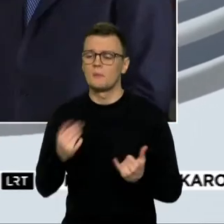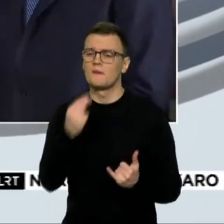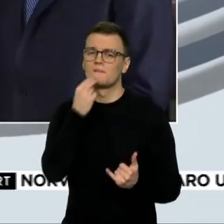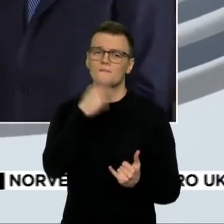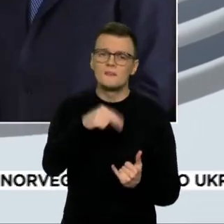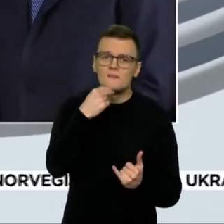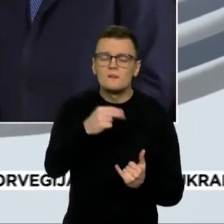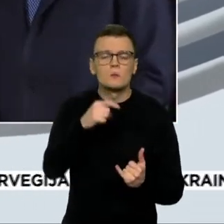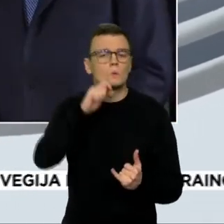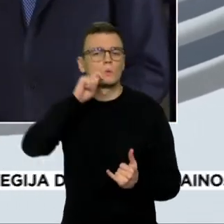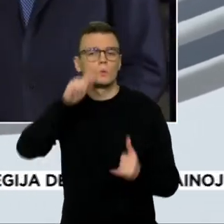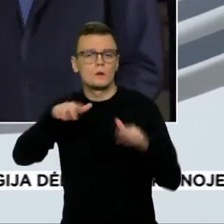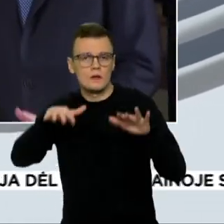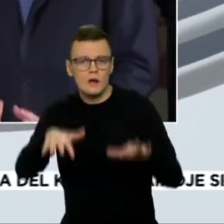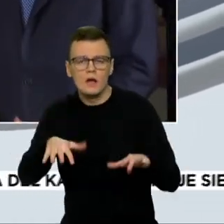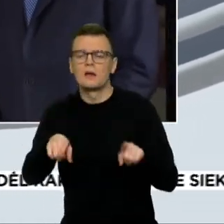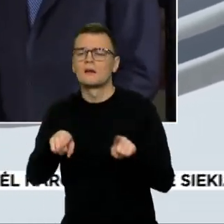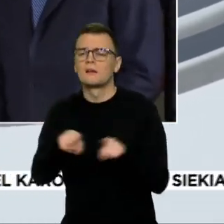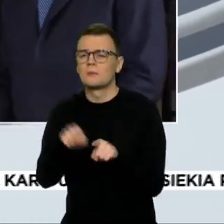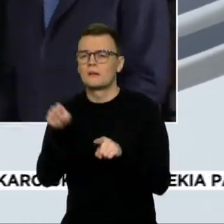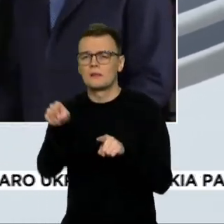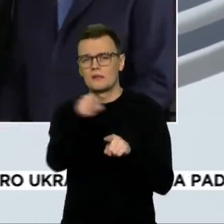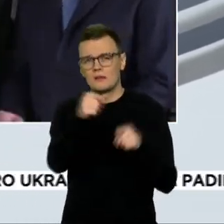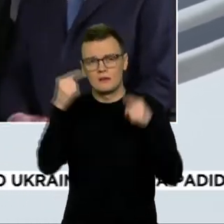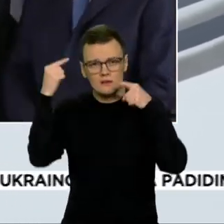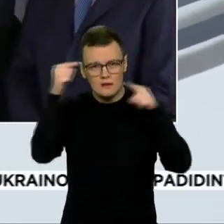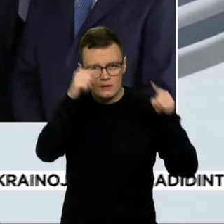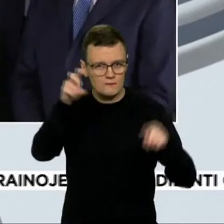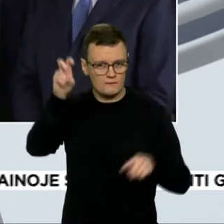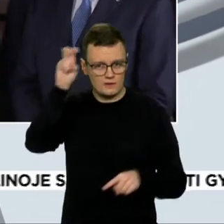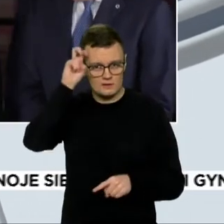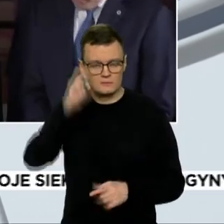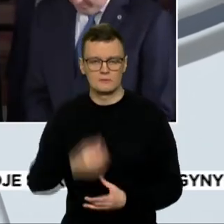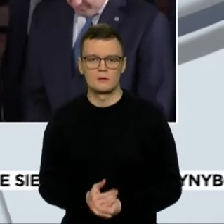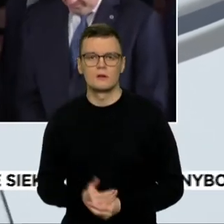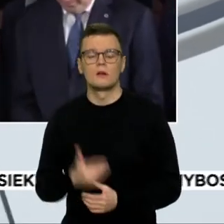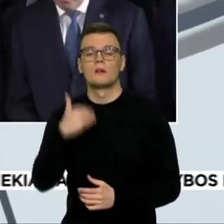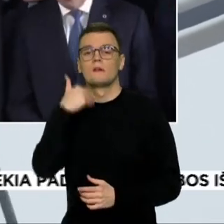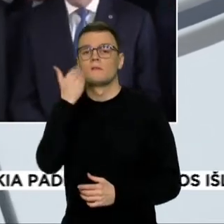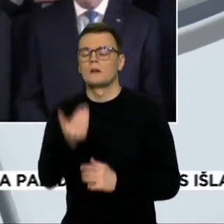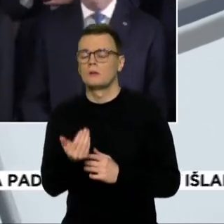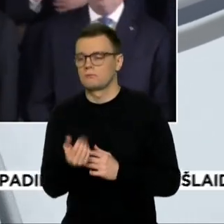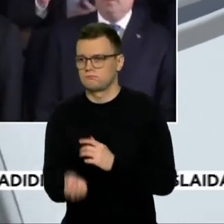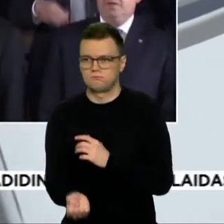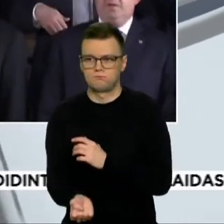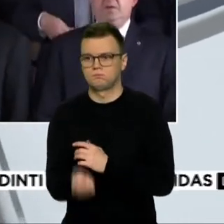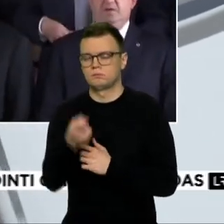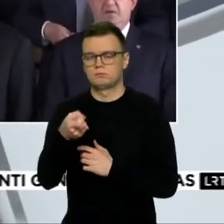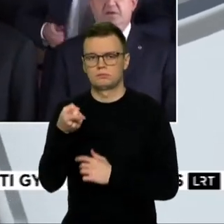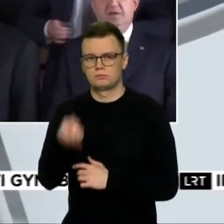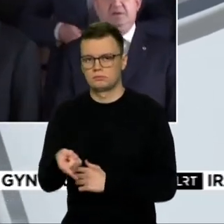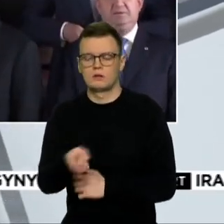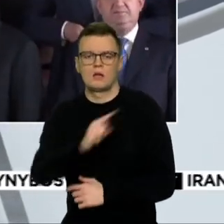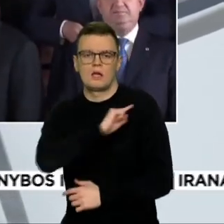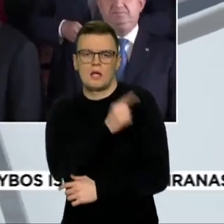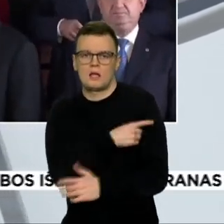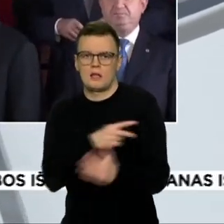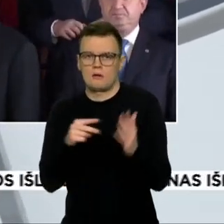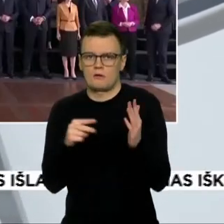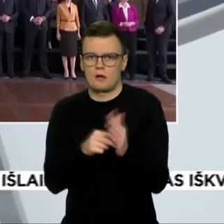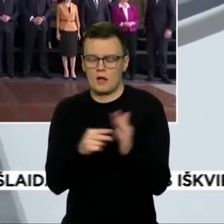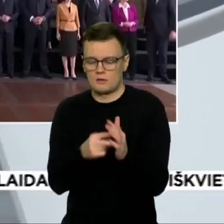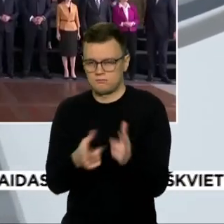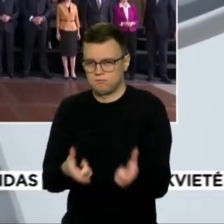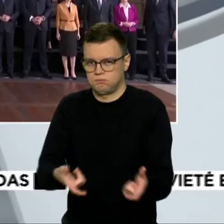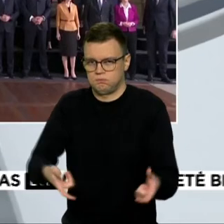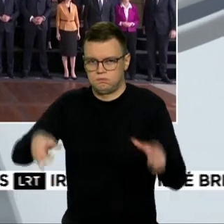Ukrainoje, bet ir kitose valstybėse. Ir aišku, po to kilusi energijos kainų krizė, iš